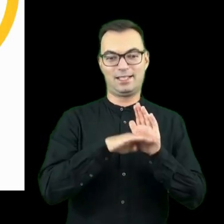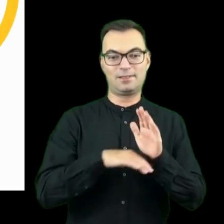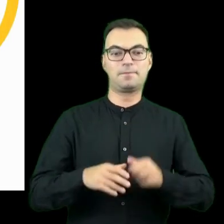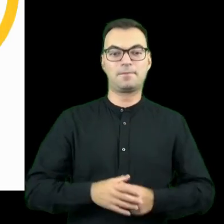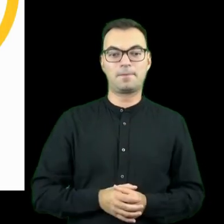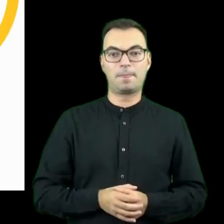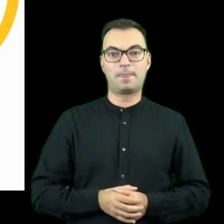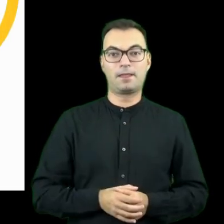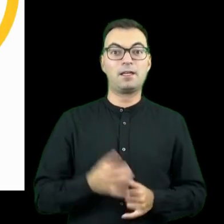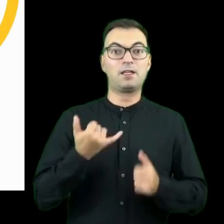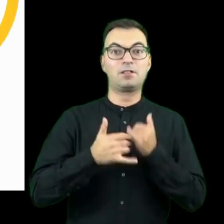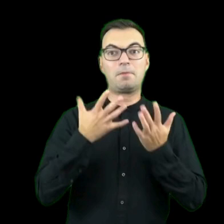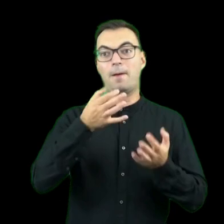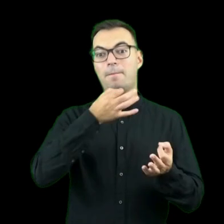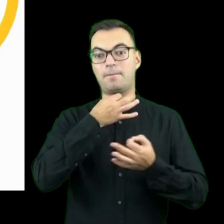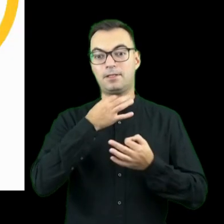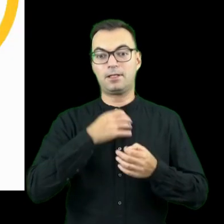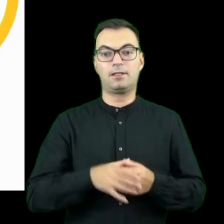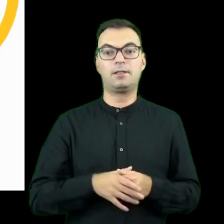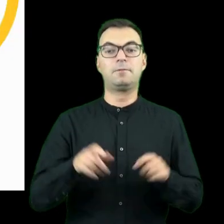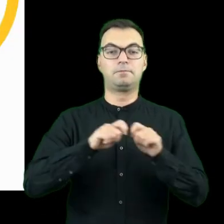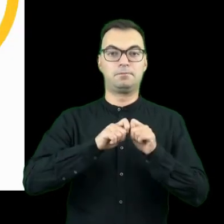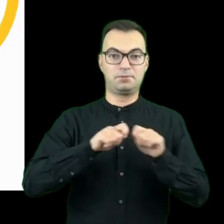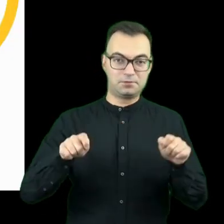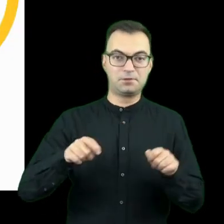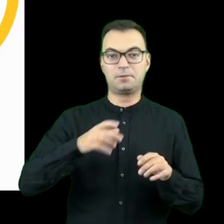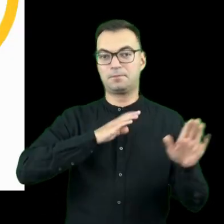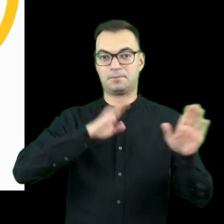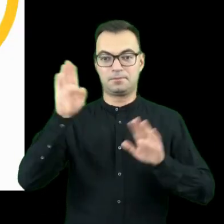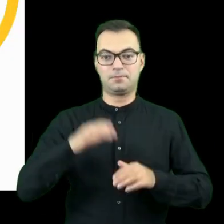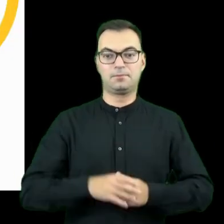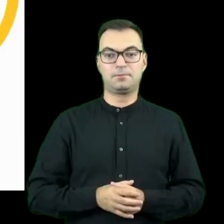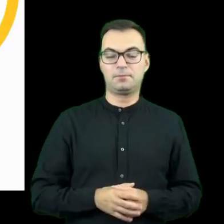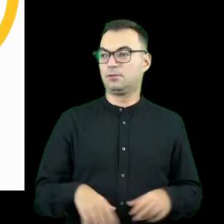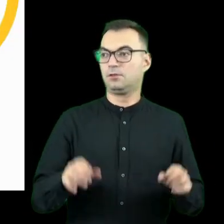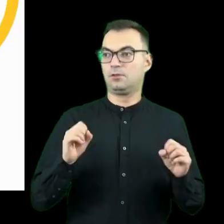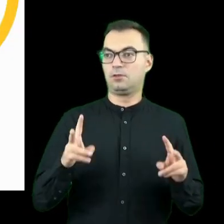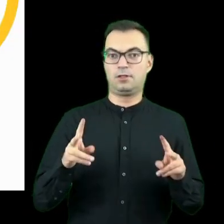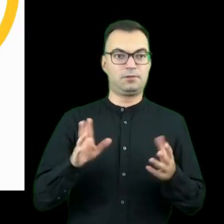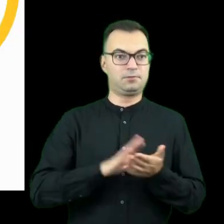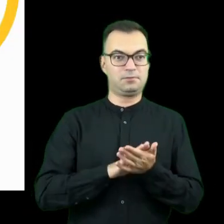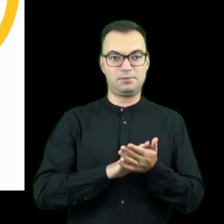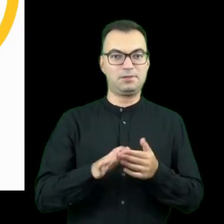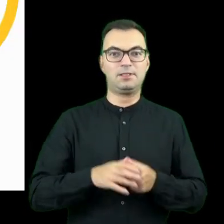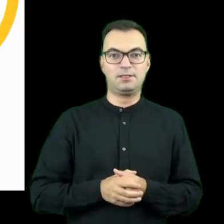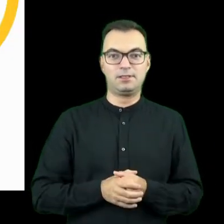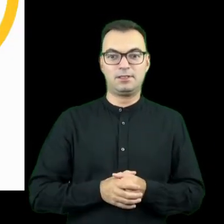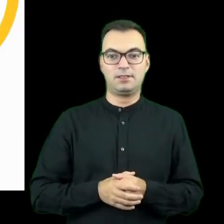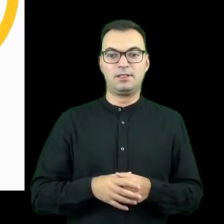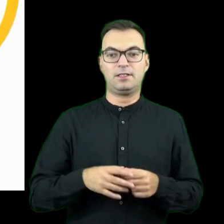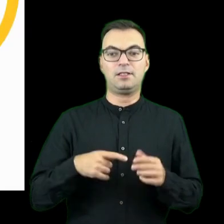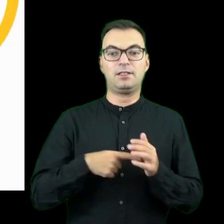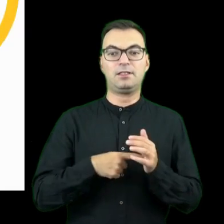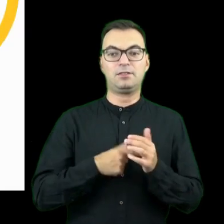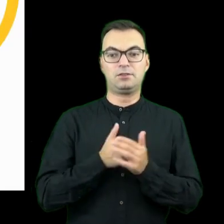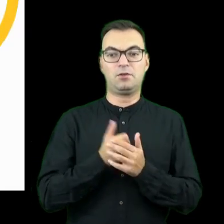Zachęcam Was, żebyście przerywali i pytali. Przerywanie. Okej, dlatego, że znowu nagrywamy teraz.